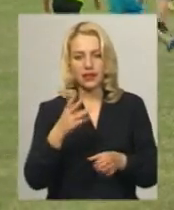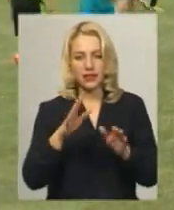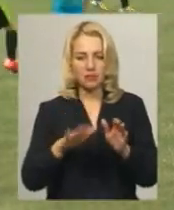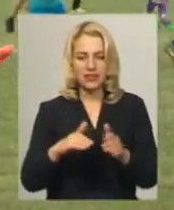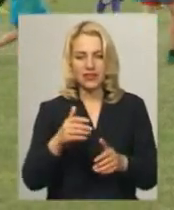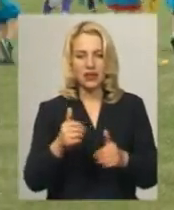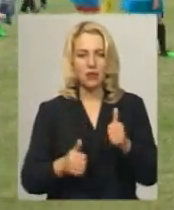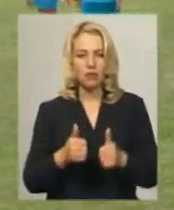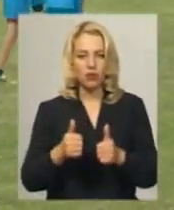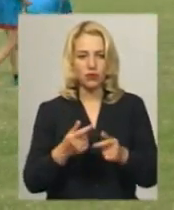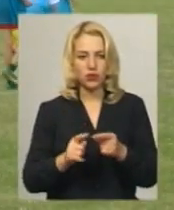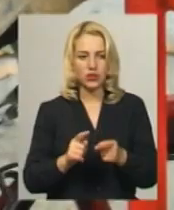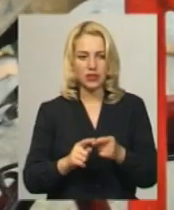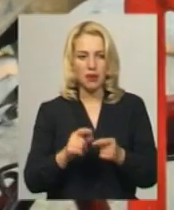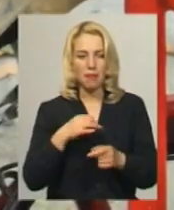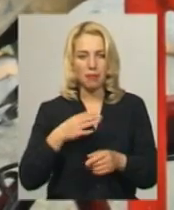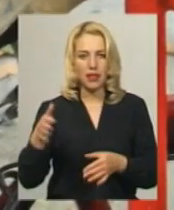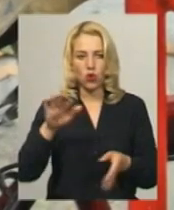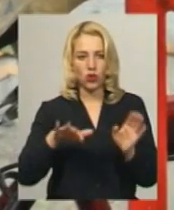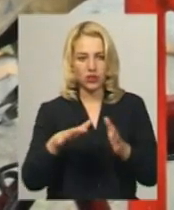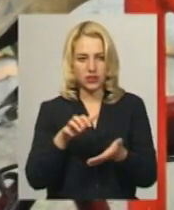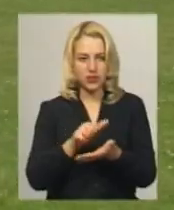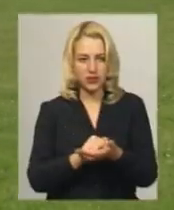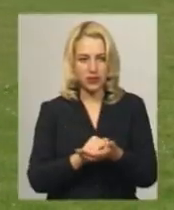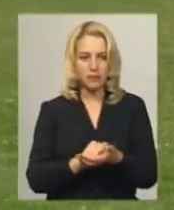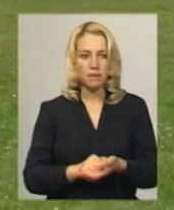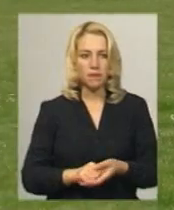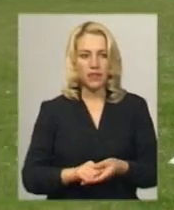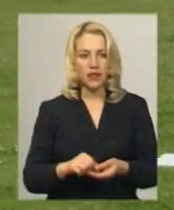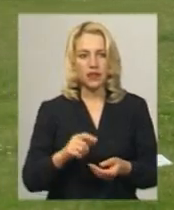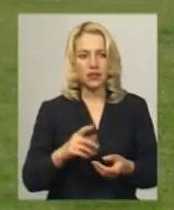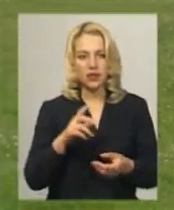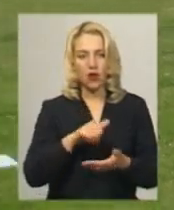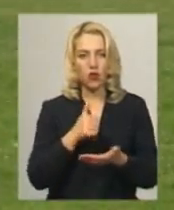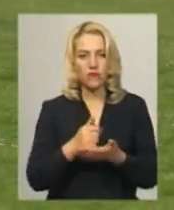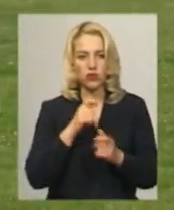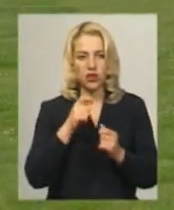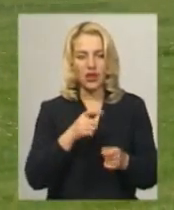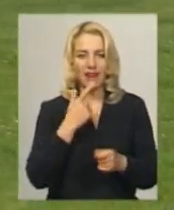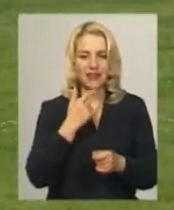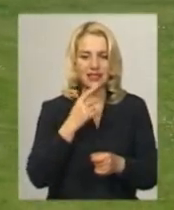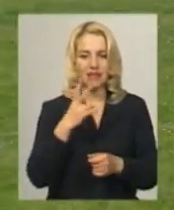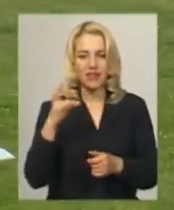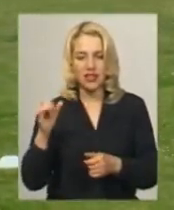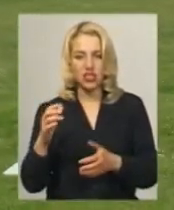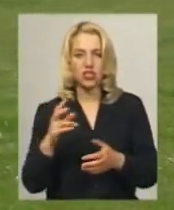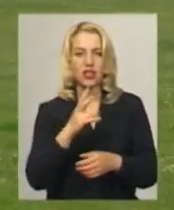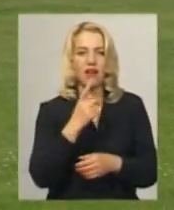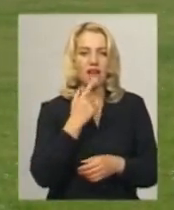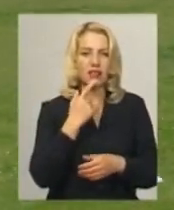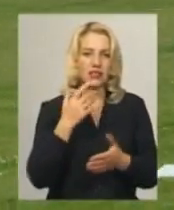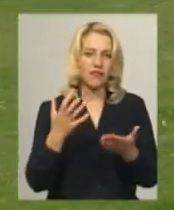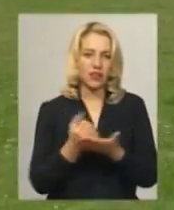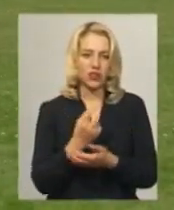команди. Білогірці виграли з рахунком 2-0 та стали бронзовими призерами. За головну нагороду змагалися Красилівська і Нетішинська команди. Красилівчани